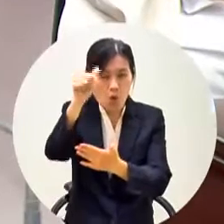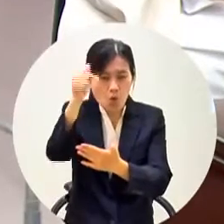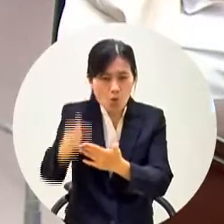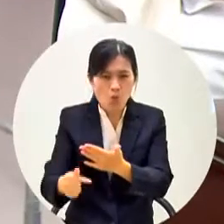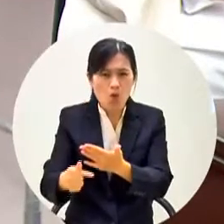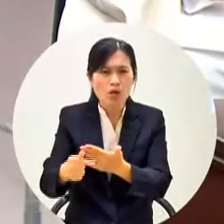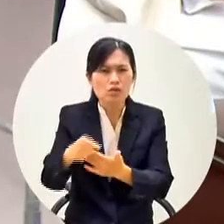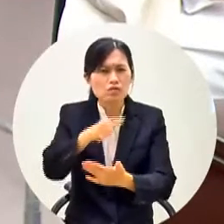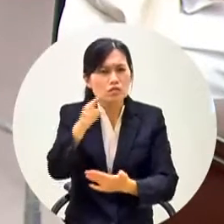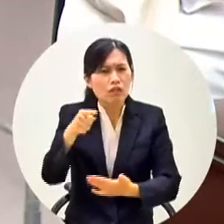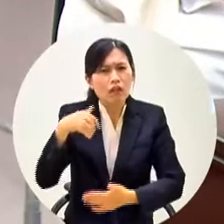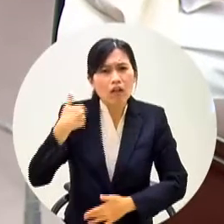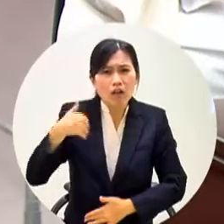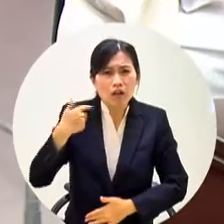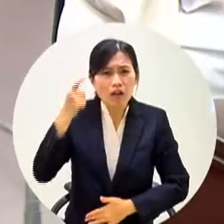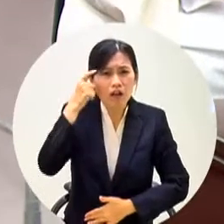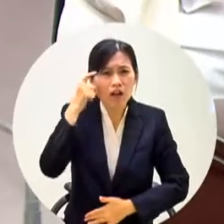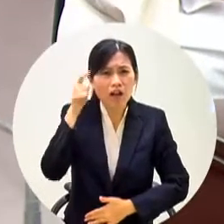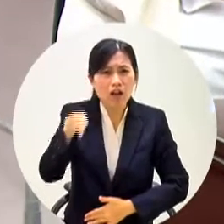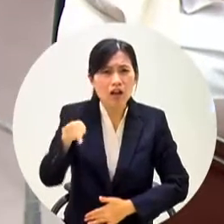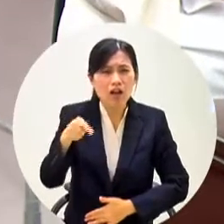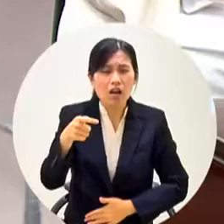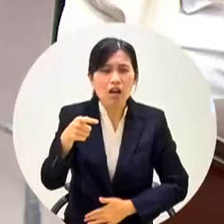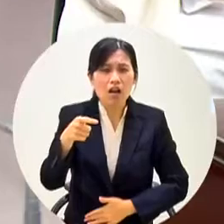沒有這個這個樣的概念嗎